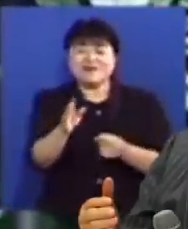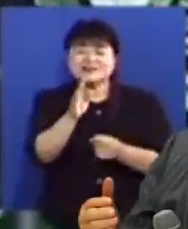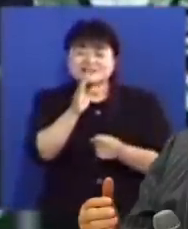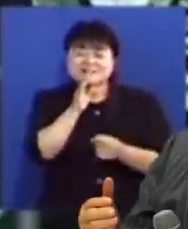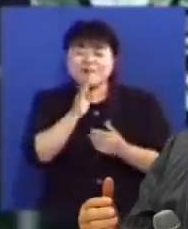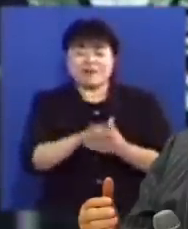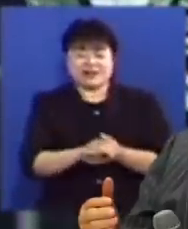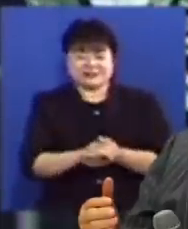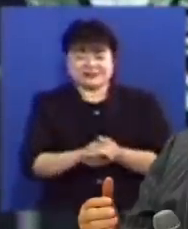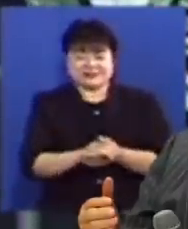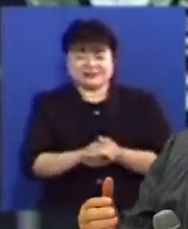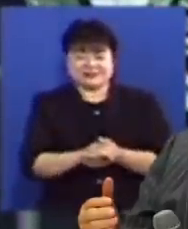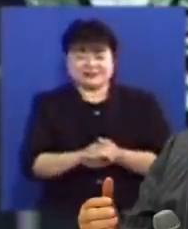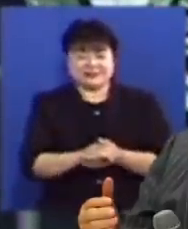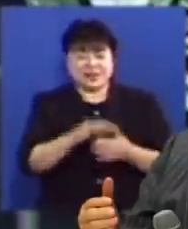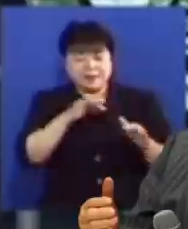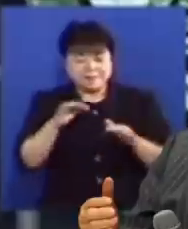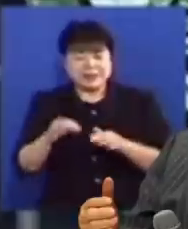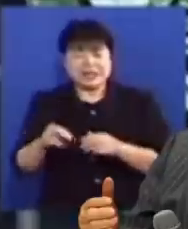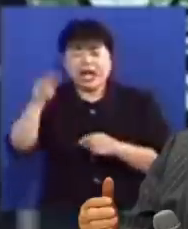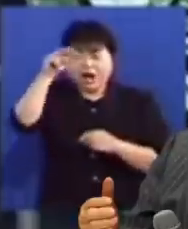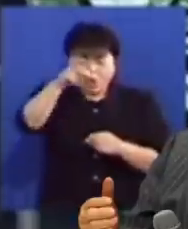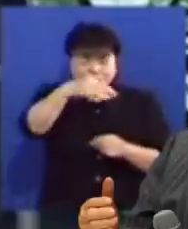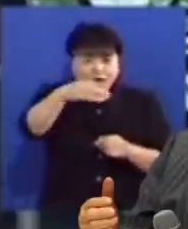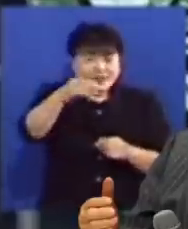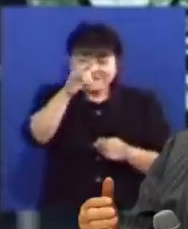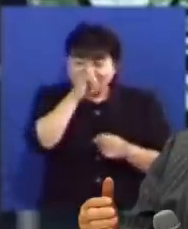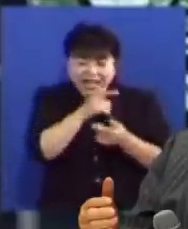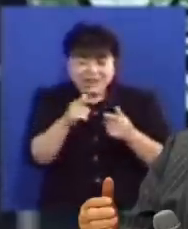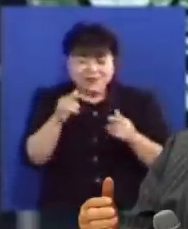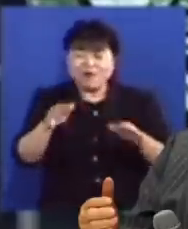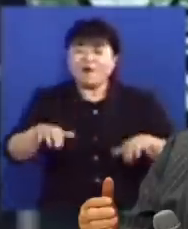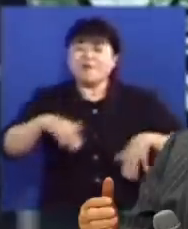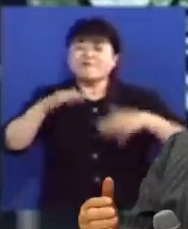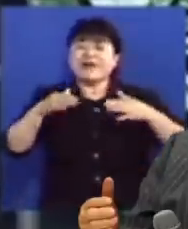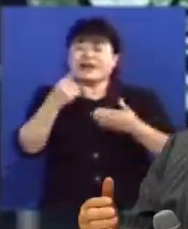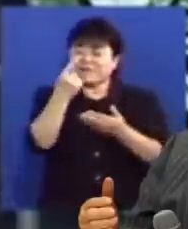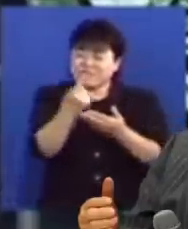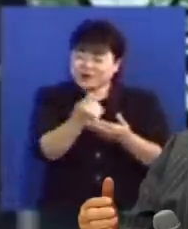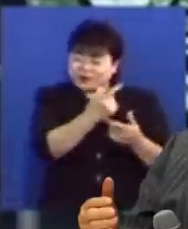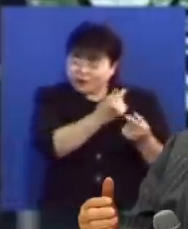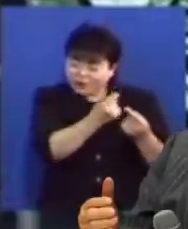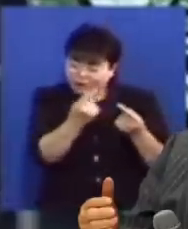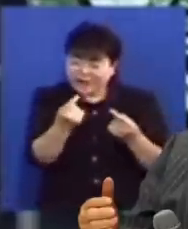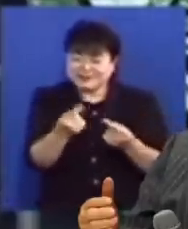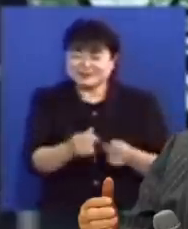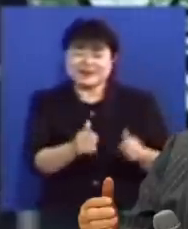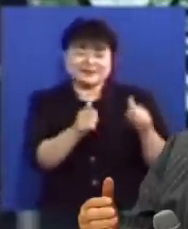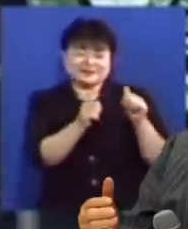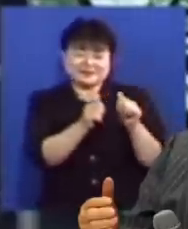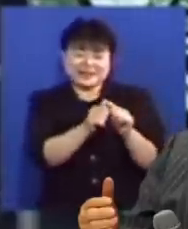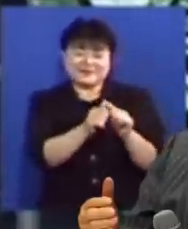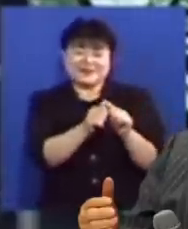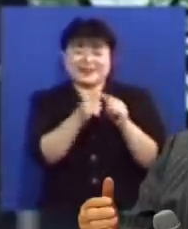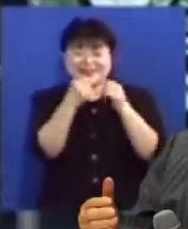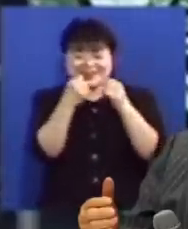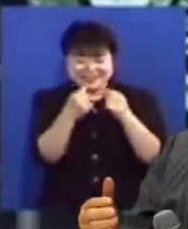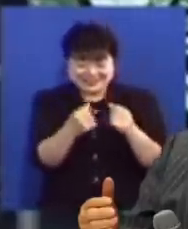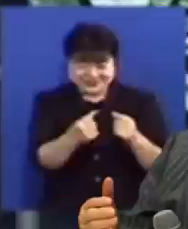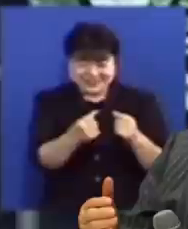태평양 건너 계신 분도 아니시고 바람이 와 있는 것처럼 우리와 같이 있는 것입니다